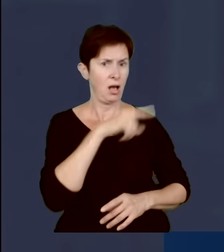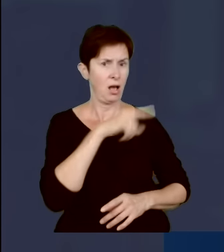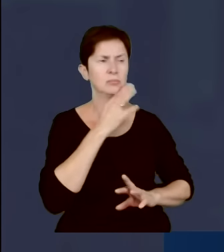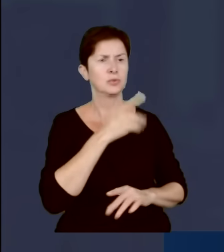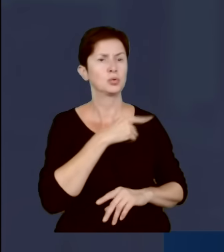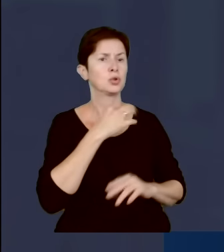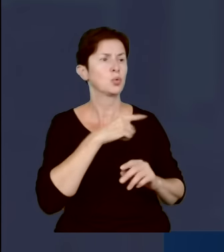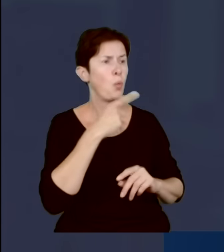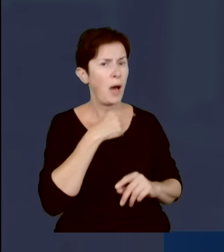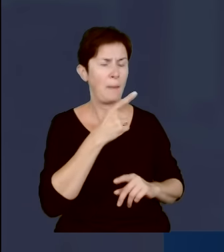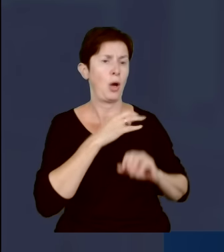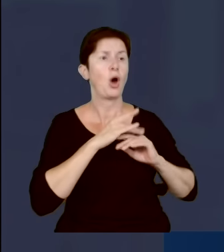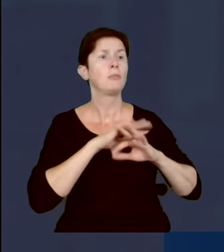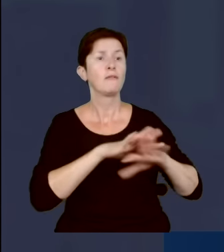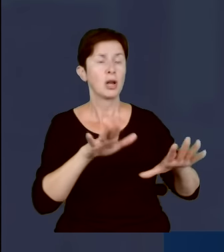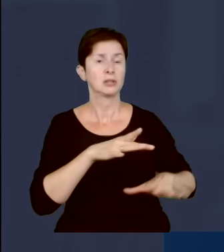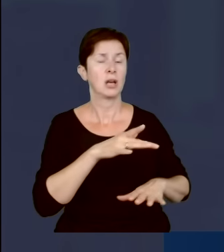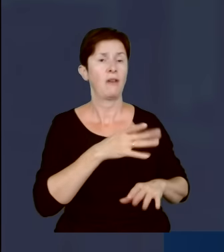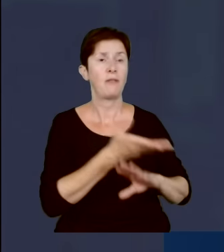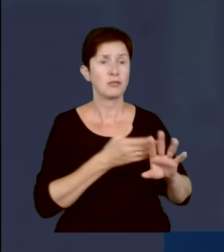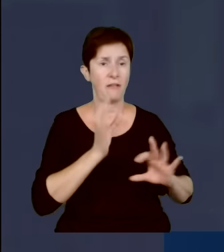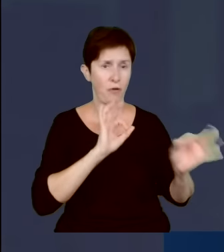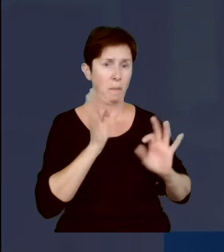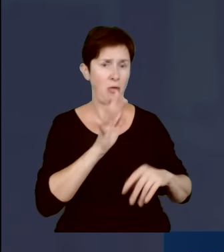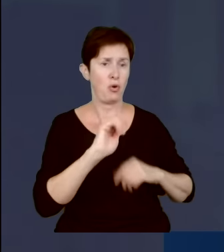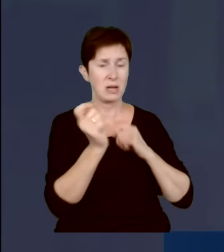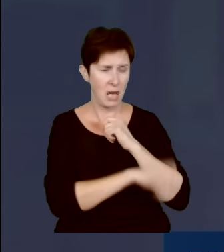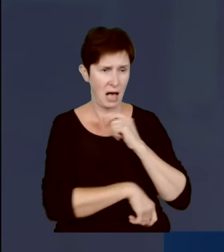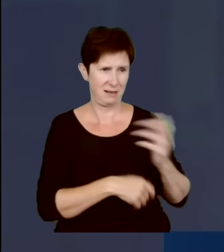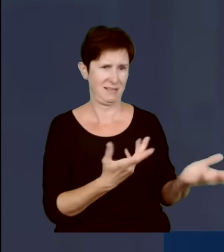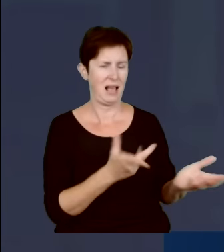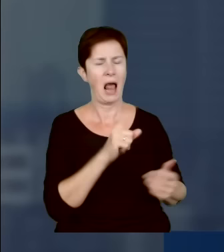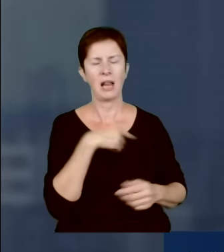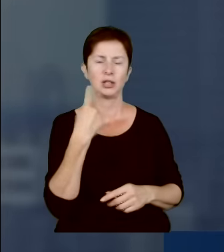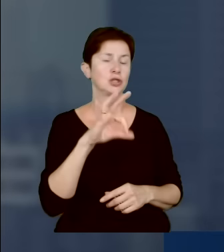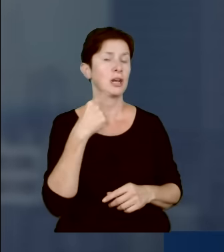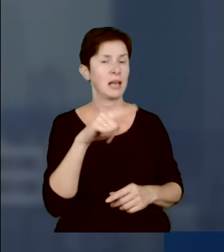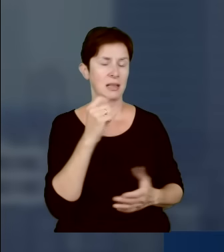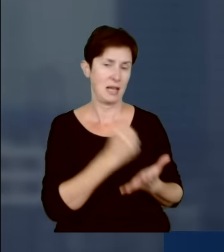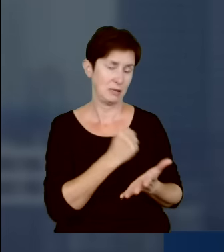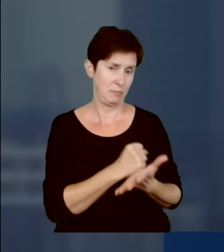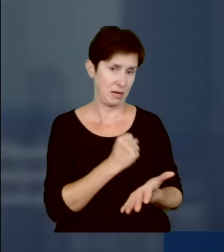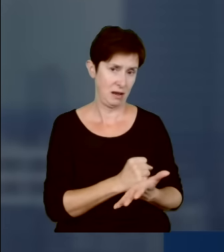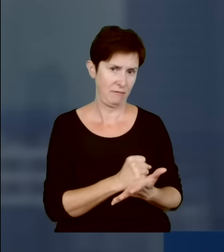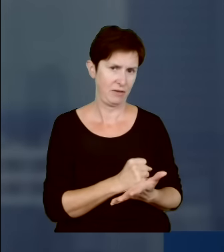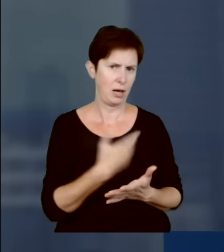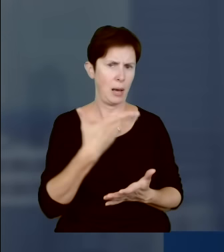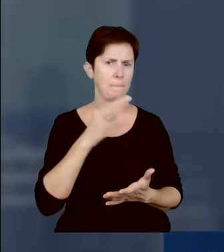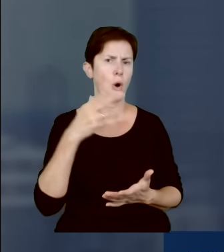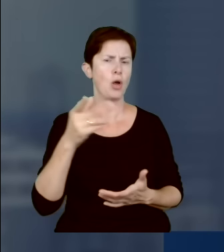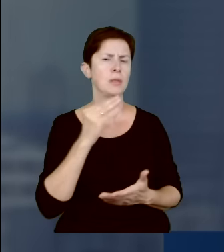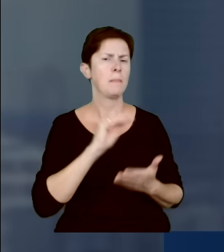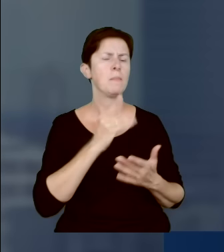informacje, my będziemy mieli konsekwencje. Ale panie ministrze, jeszcze jedną rzeczą nas tutaj MON w swoim komunikacie straszy.